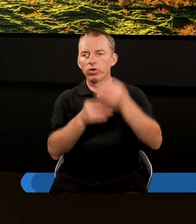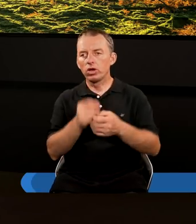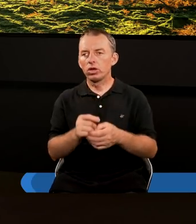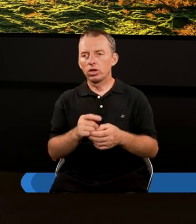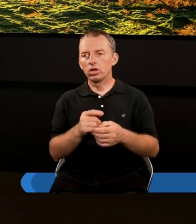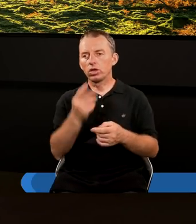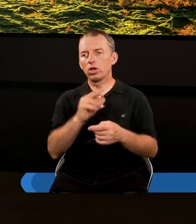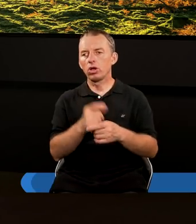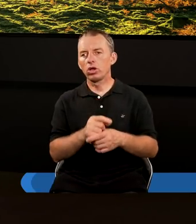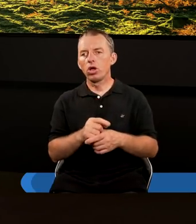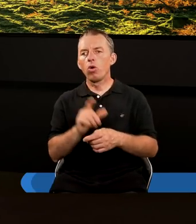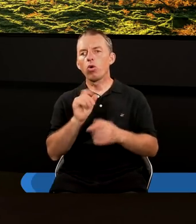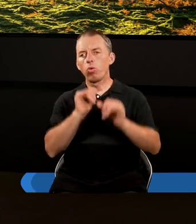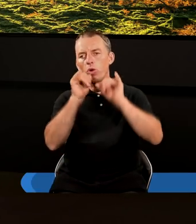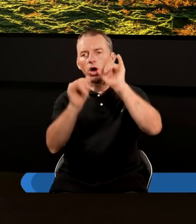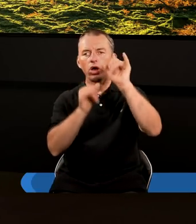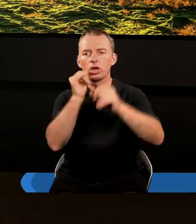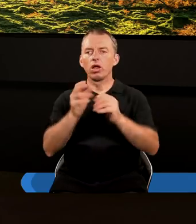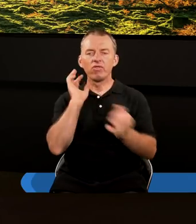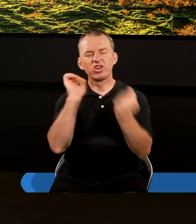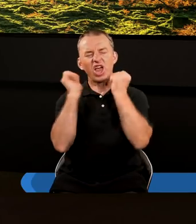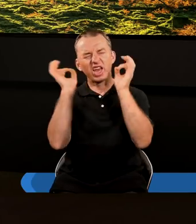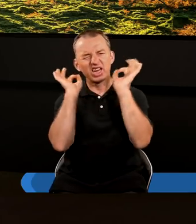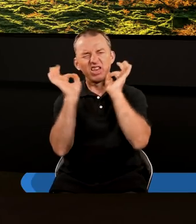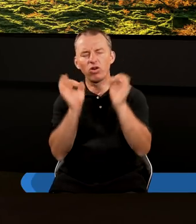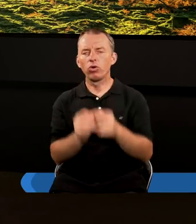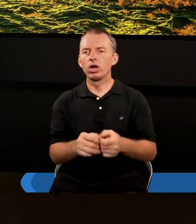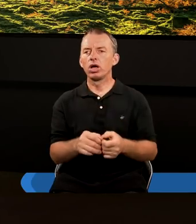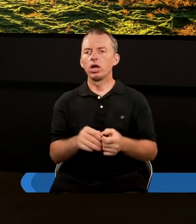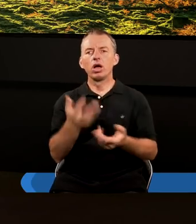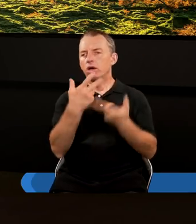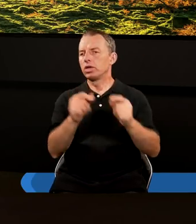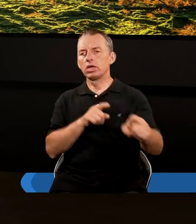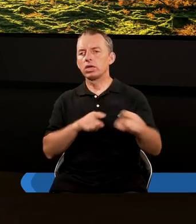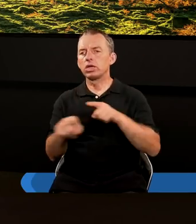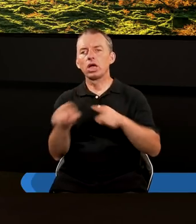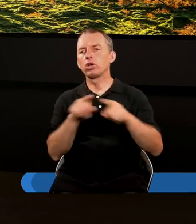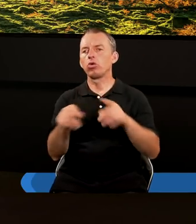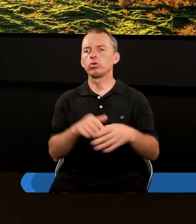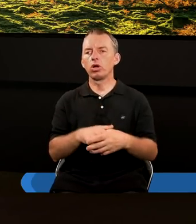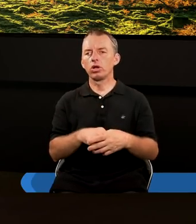idioty, głośną, wrzaskliwą, nic nieznaczącą.